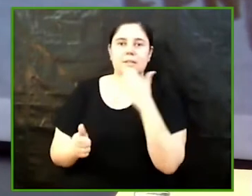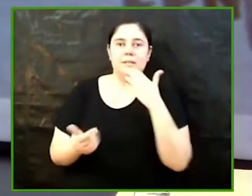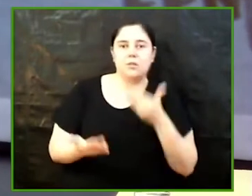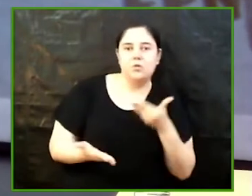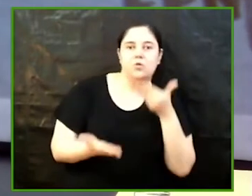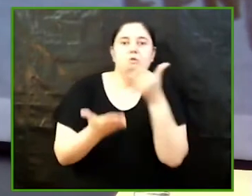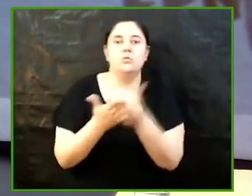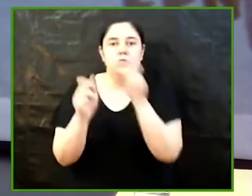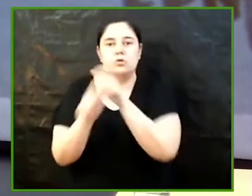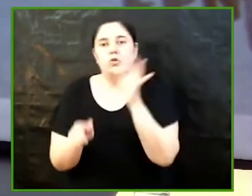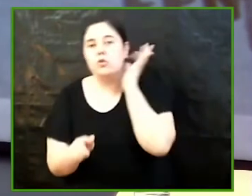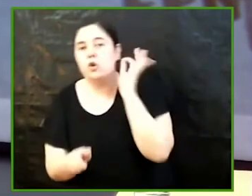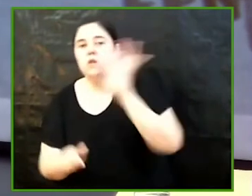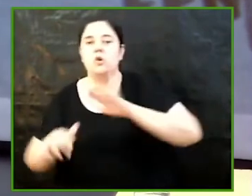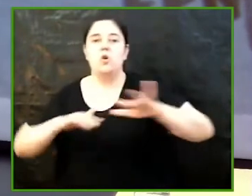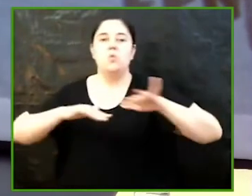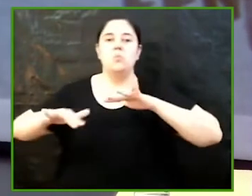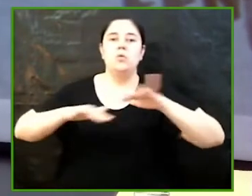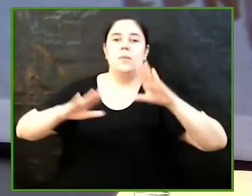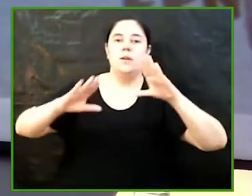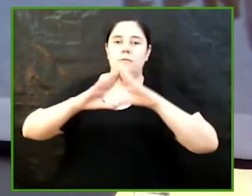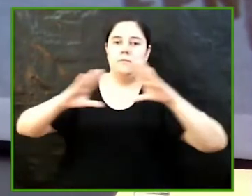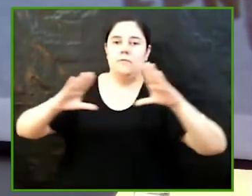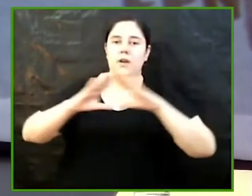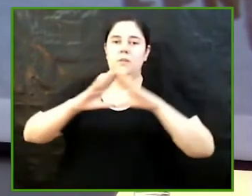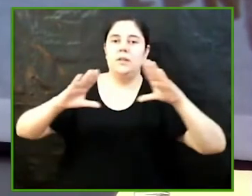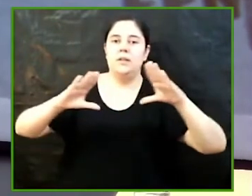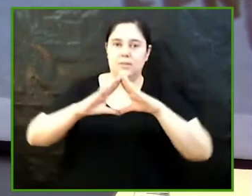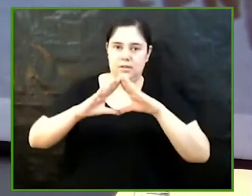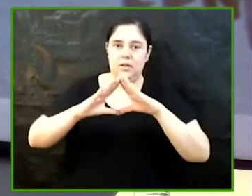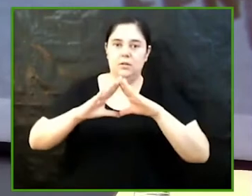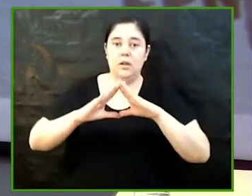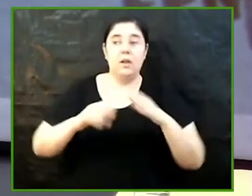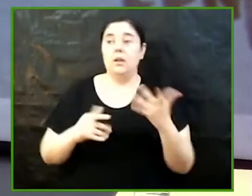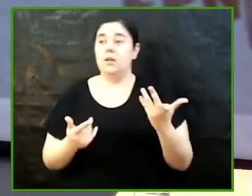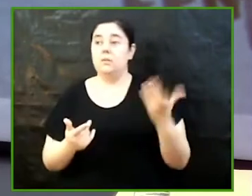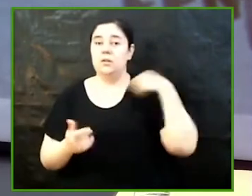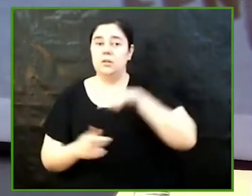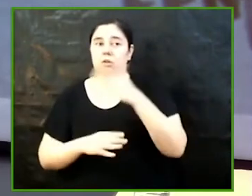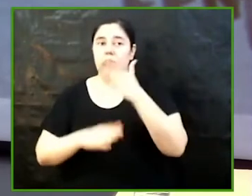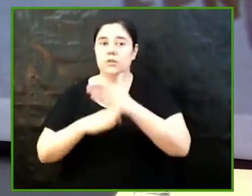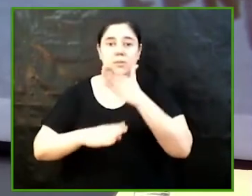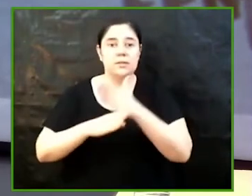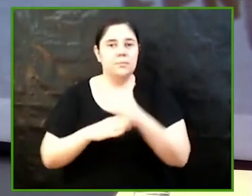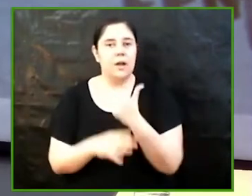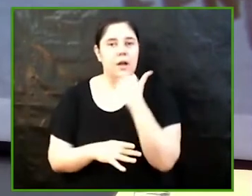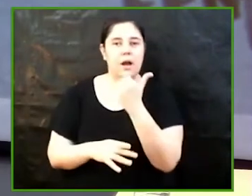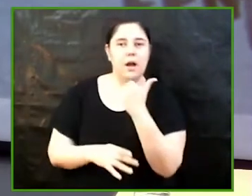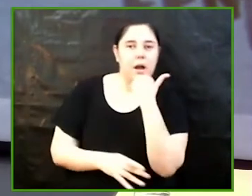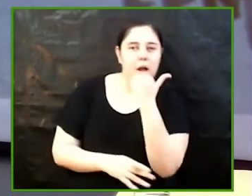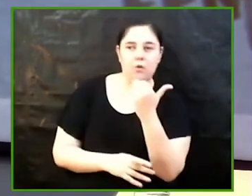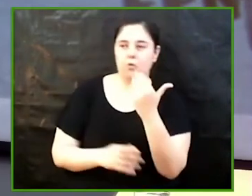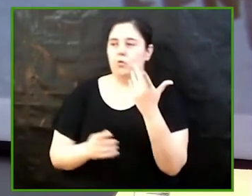moviments feministes han fet al llarg de la nostra història i que no sempre se'ls ha donat la importància i la projecció que